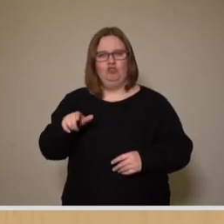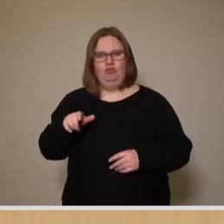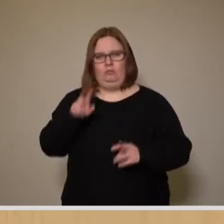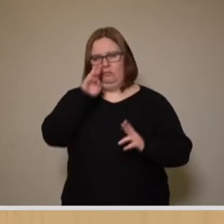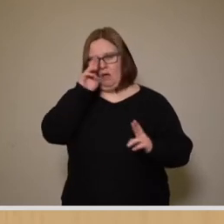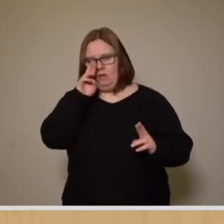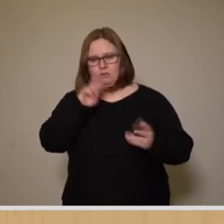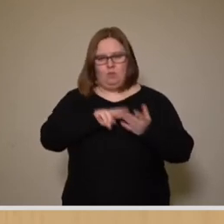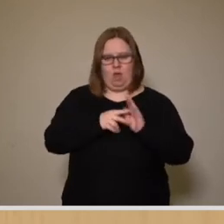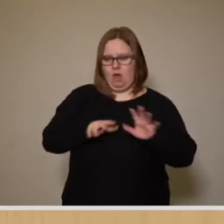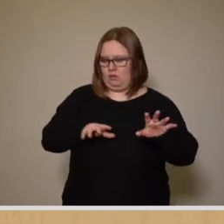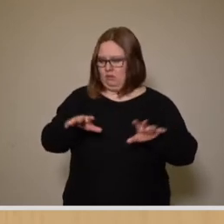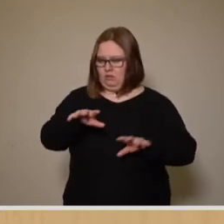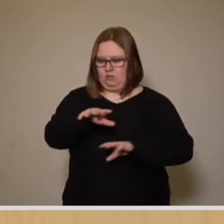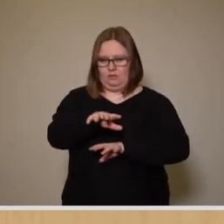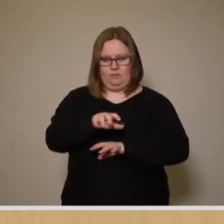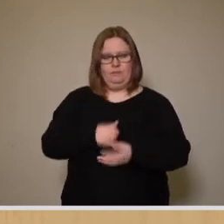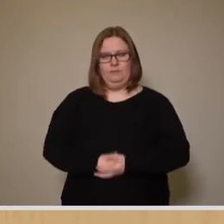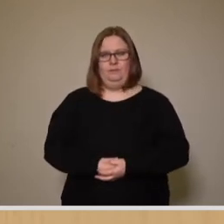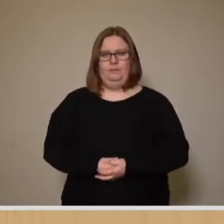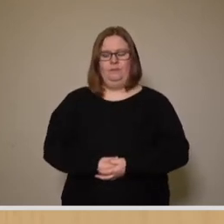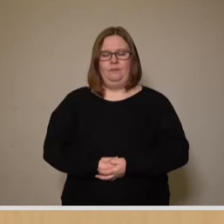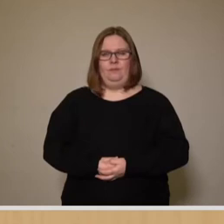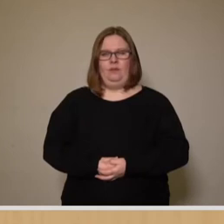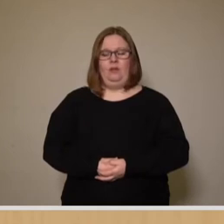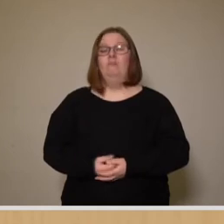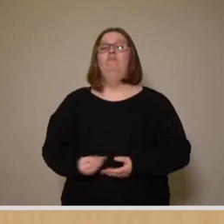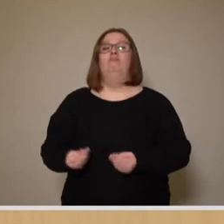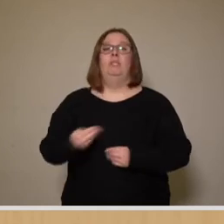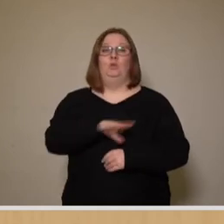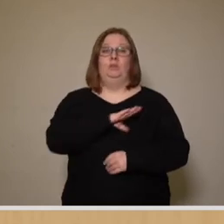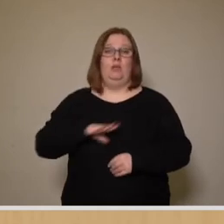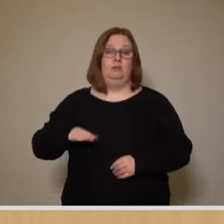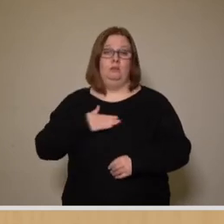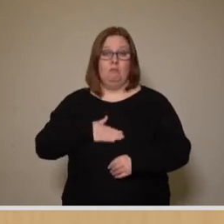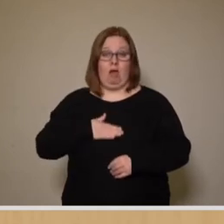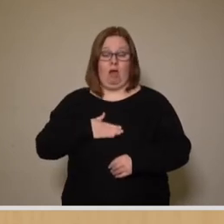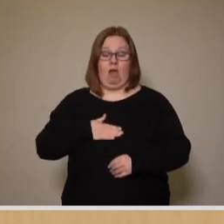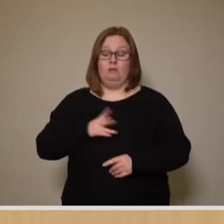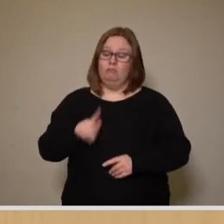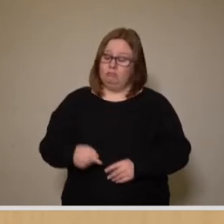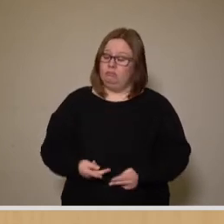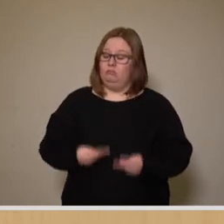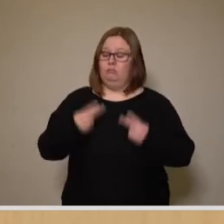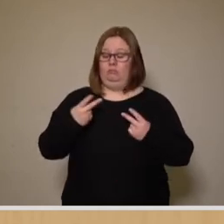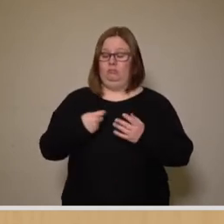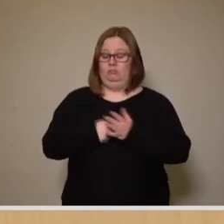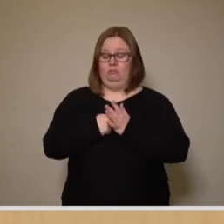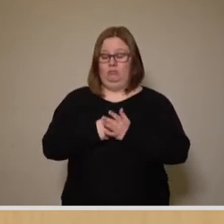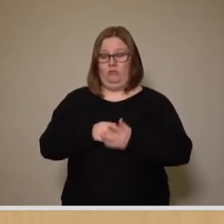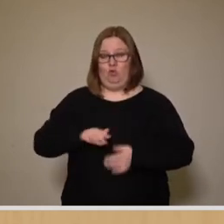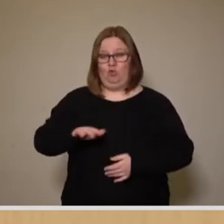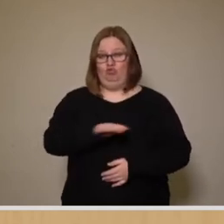und geplant. Dazu ist das Sachsenbad ein strategisches und wertvolles Grundstück.